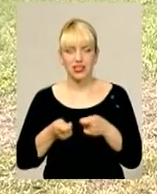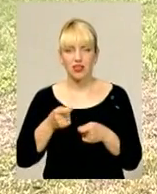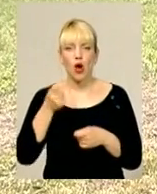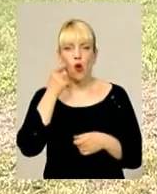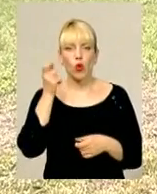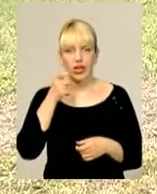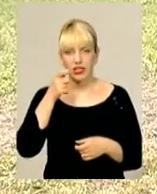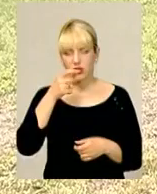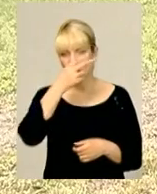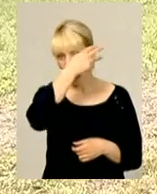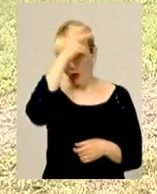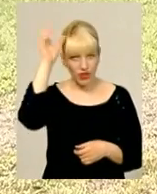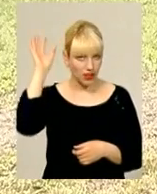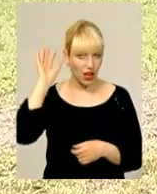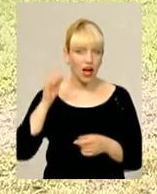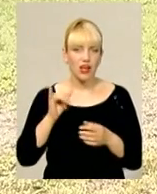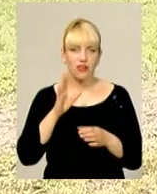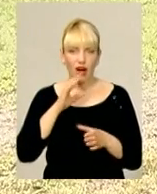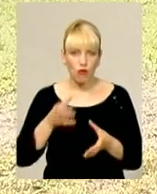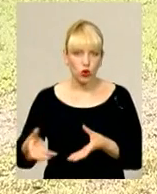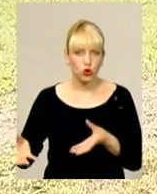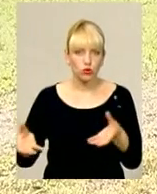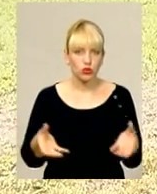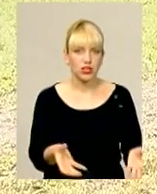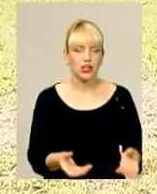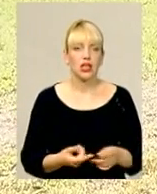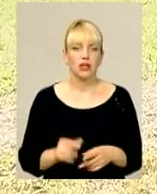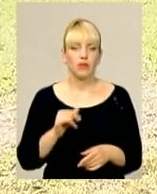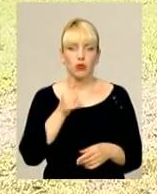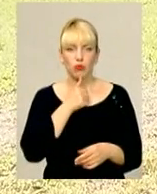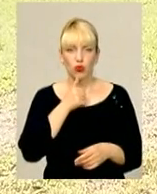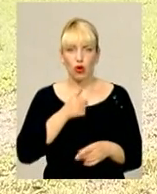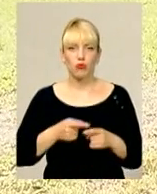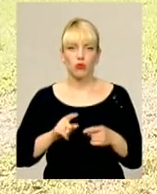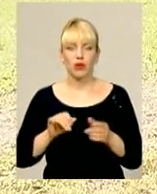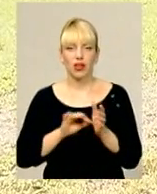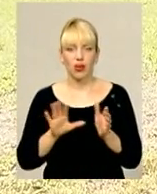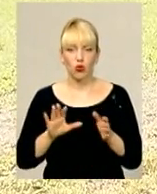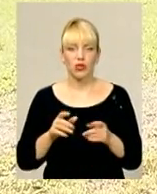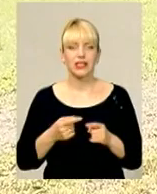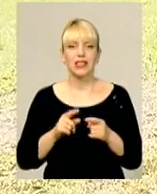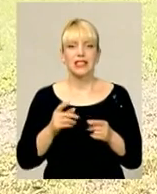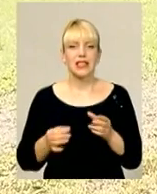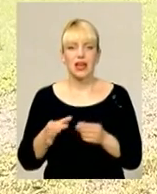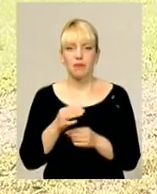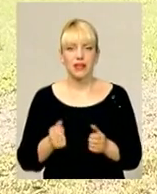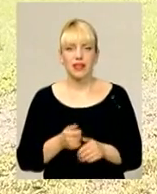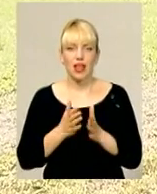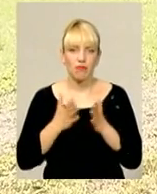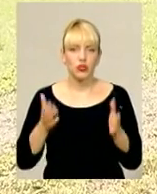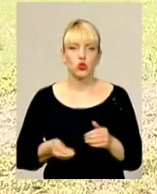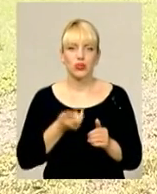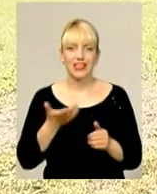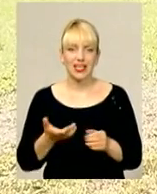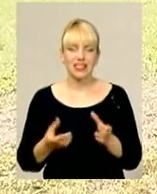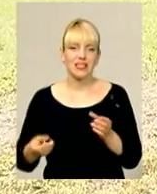вінка найбільшого, спускати на воду, попробуємо побити рекорд з ліпіння українського вареника найбільшої кількості, і потім ці